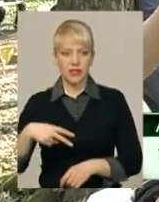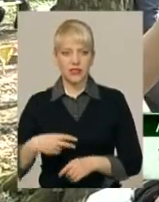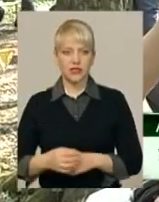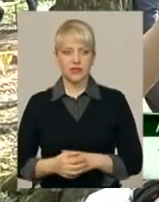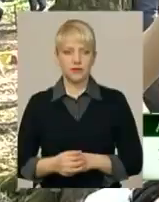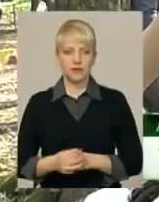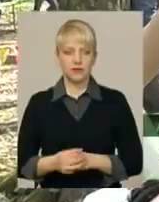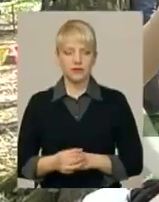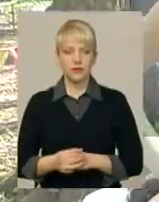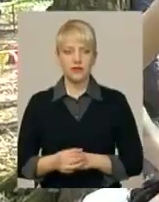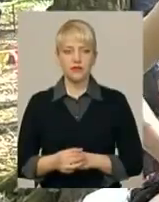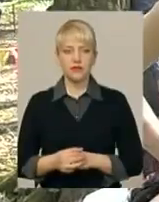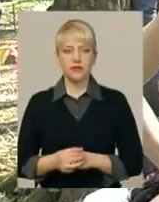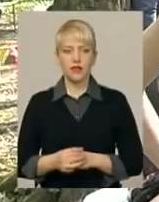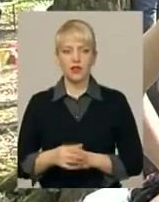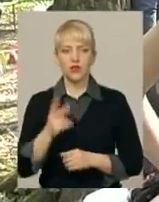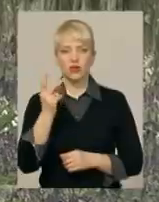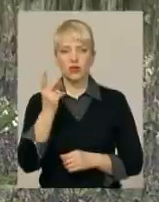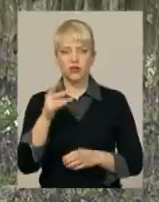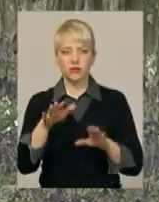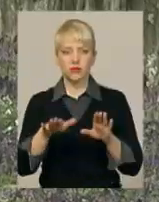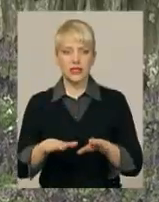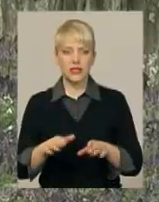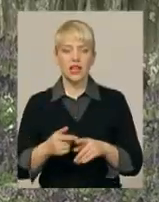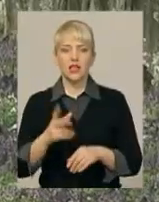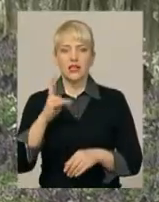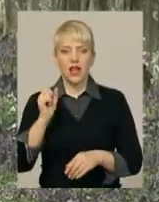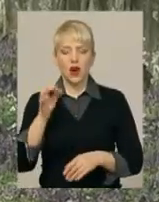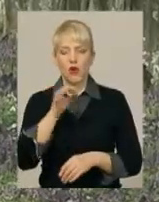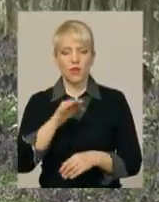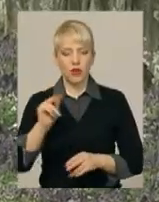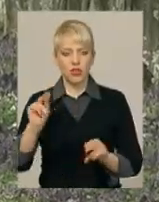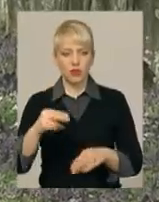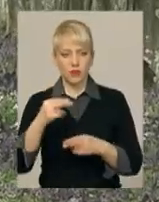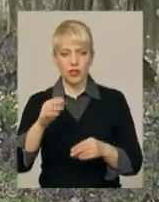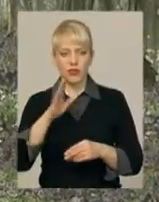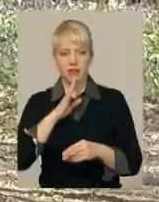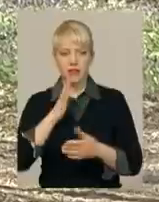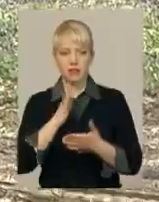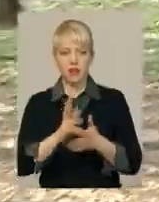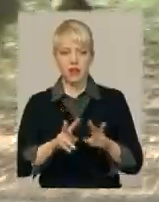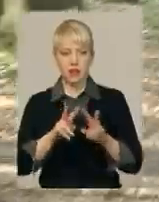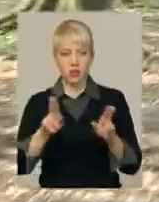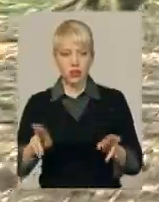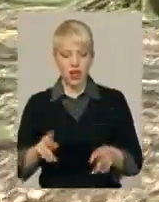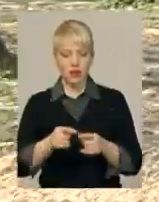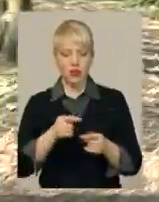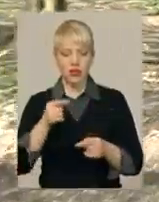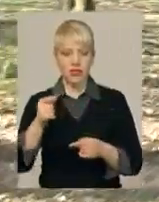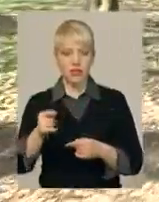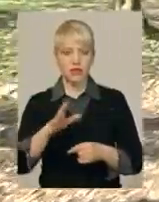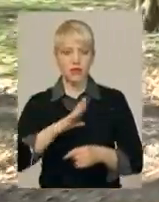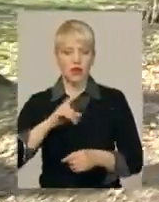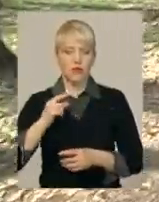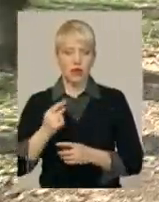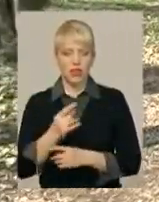в чомусь, так трохи результат поганий. Друге місце. На обласному чемпіонаті Ангеліна мала ту ж дистанцію – тисячу метрів і була першою. Спортсменка каже,